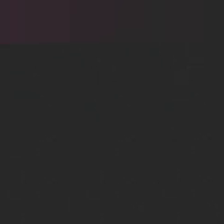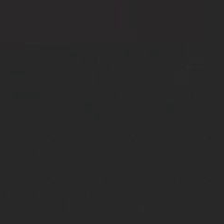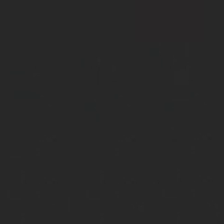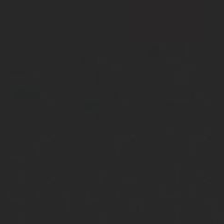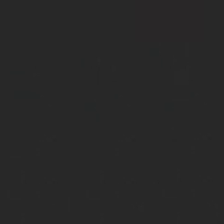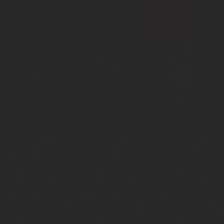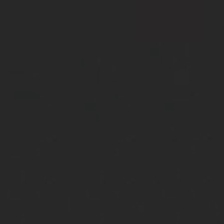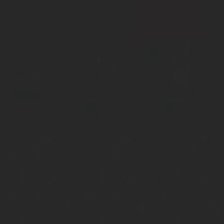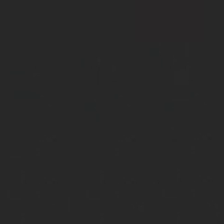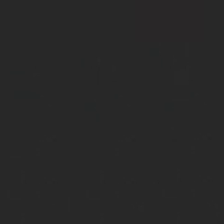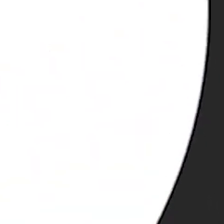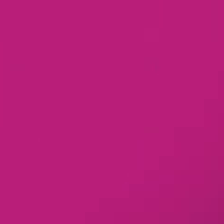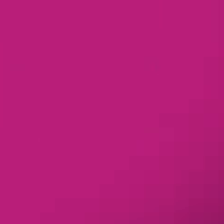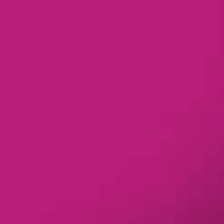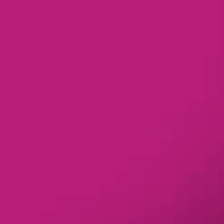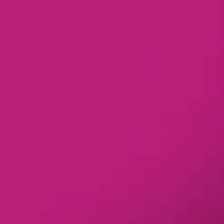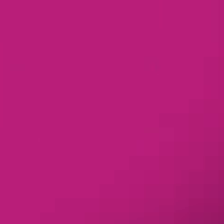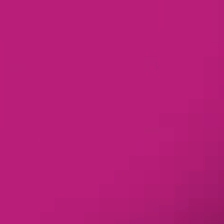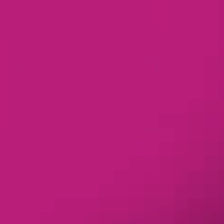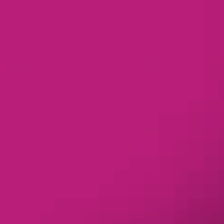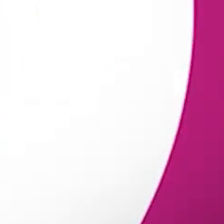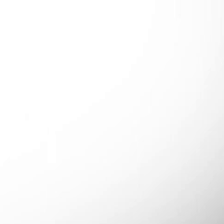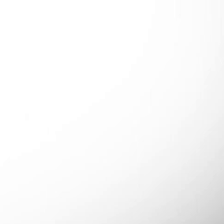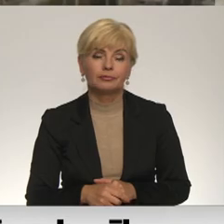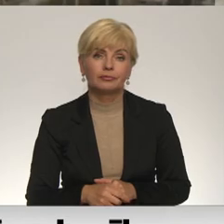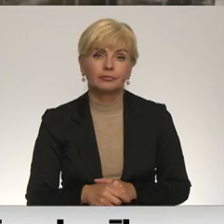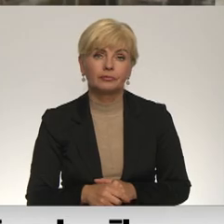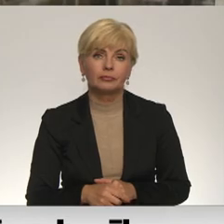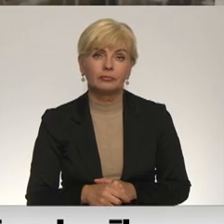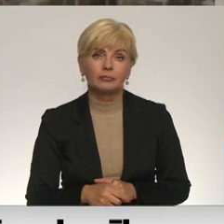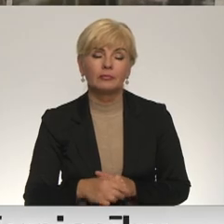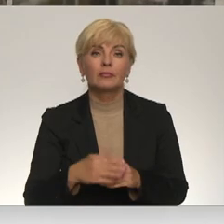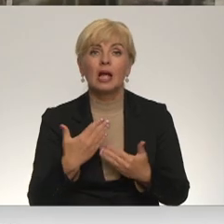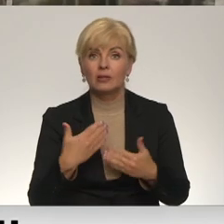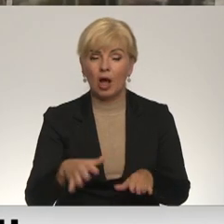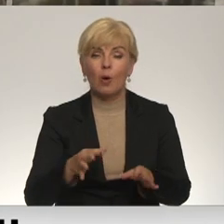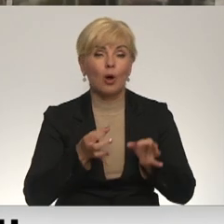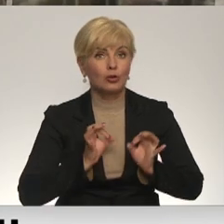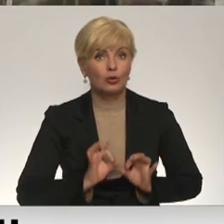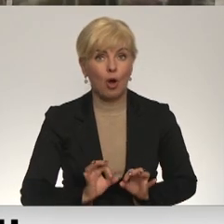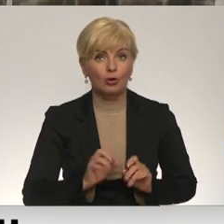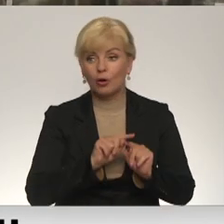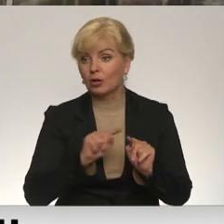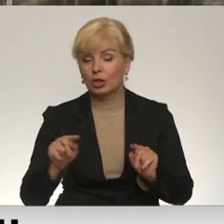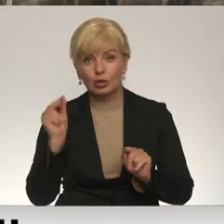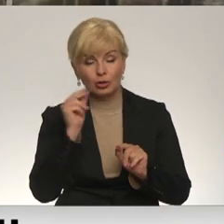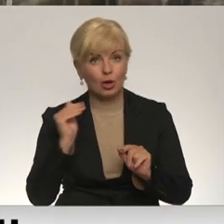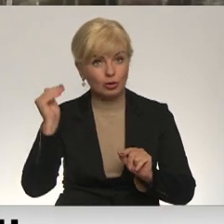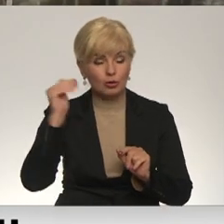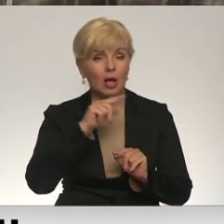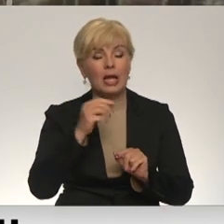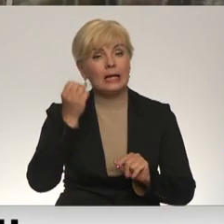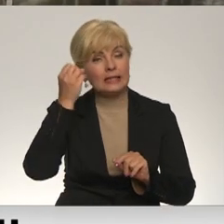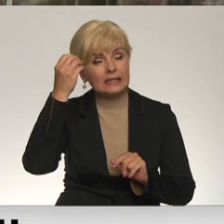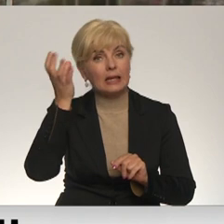Re, visi ēters ir te! Jauno doktorantūra studiju modēli izklītības un